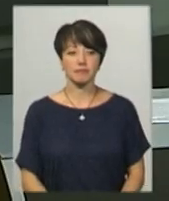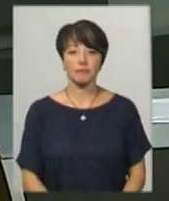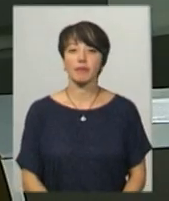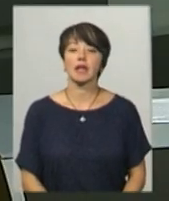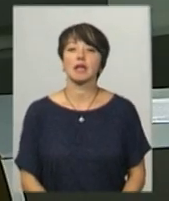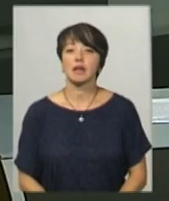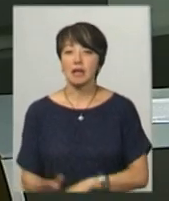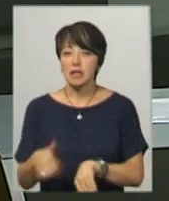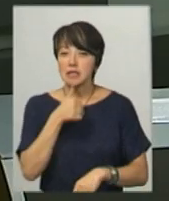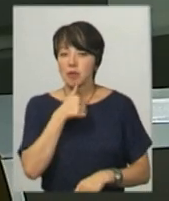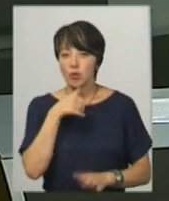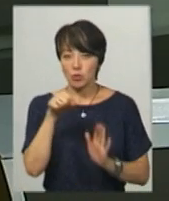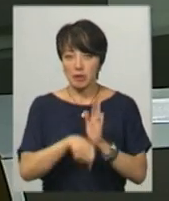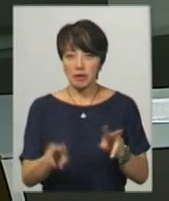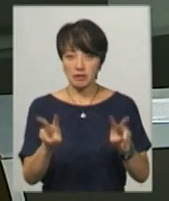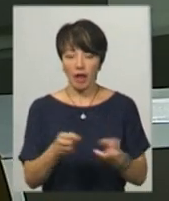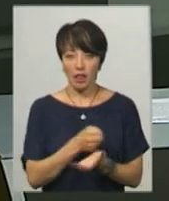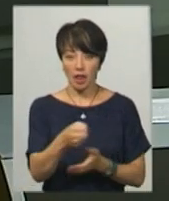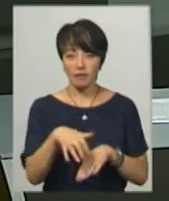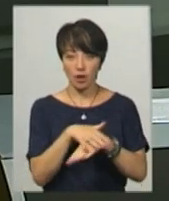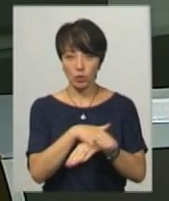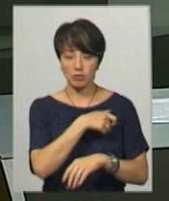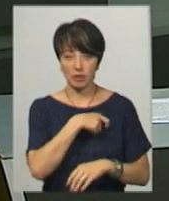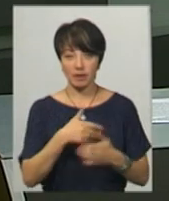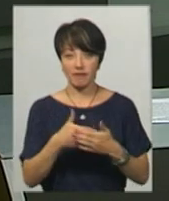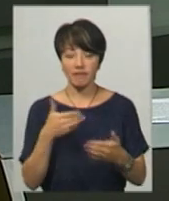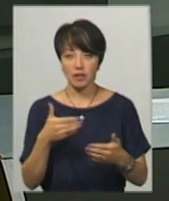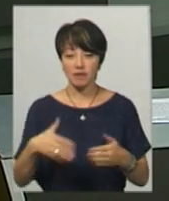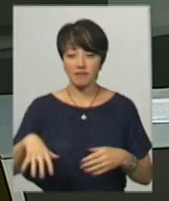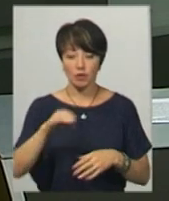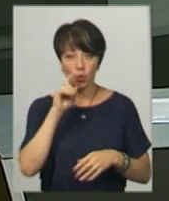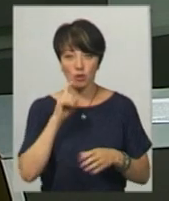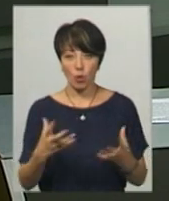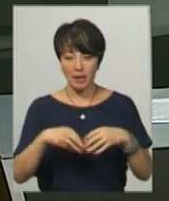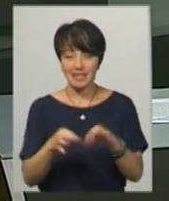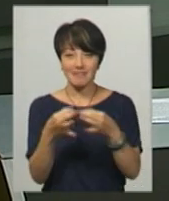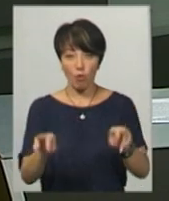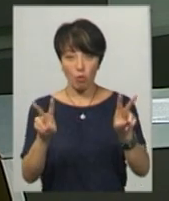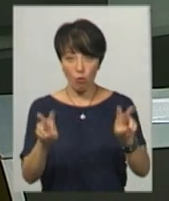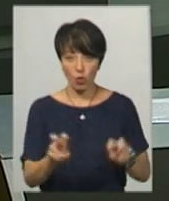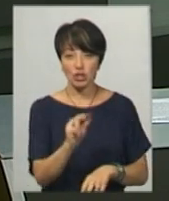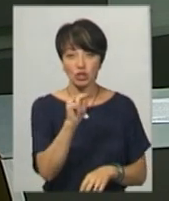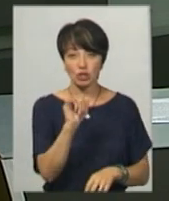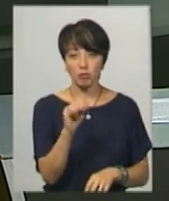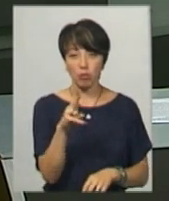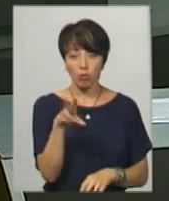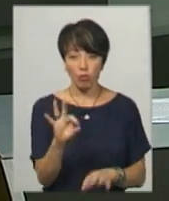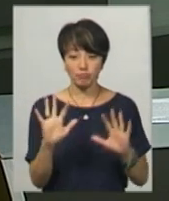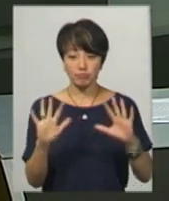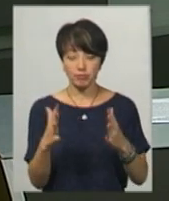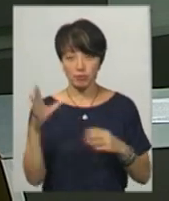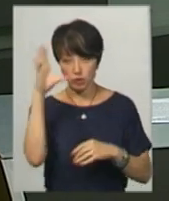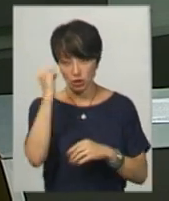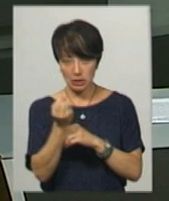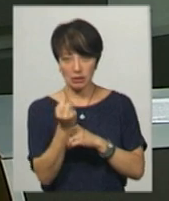Замахом на вбивство називає кандидат у народні депутати від Всеукраїнського об'єднання «Свобода» Назарій Чепко інцидент, що стався